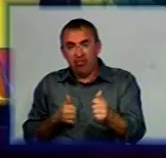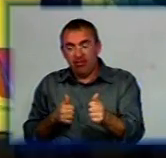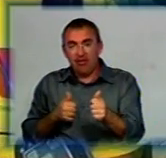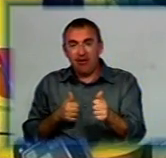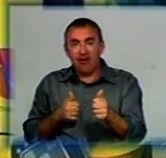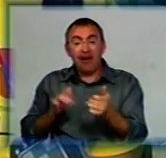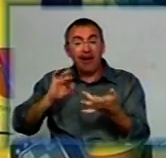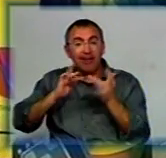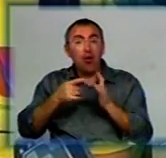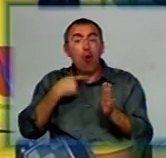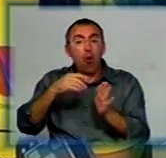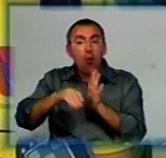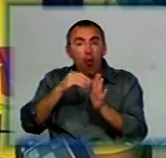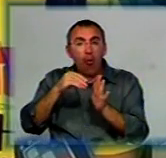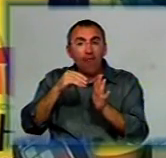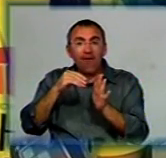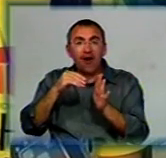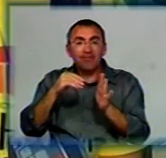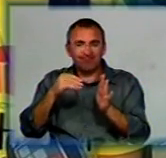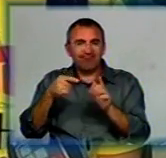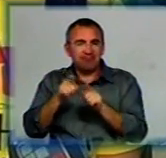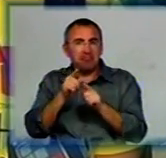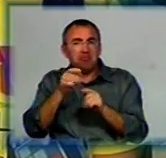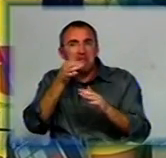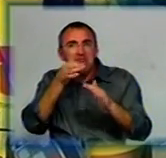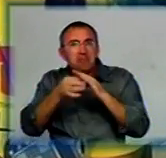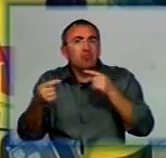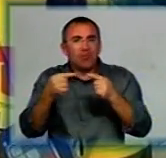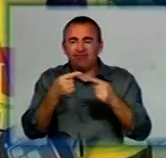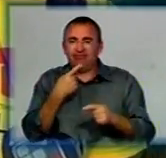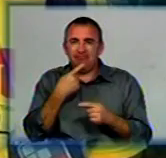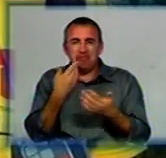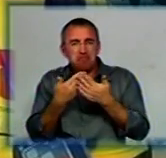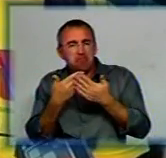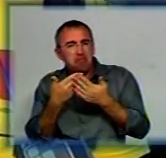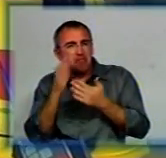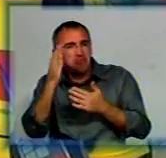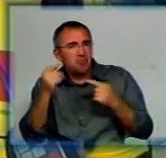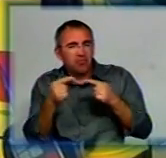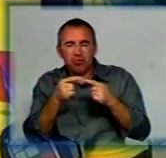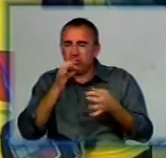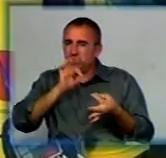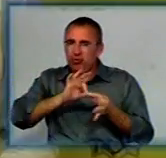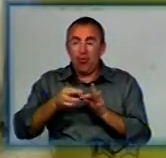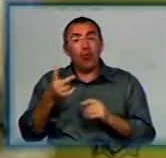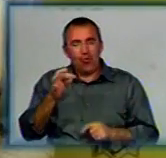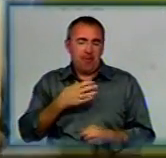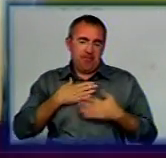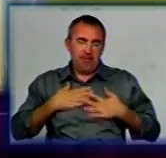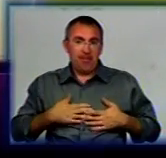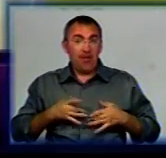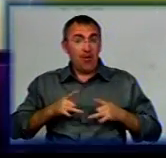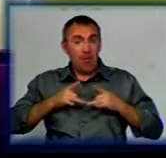як би, інтернет-голосування вічне підказуємо, і конкретно спрогнозувати складно, але приємно. Після